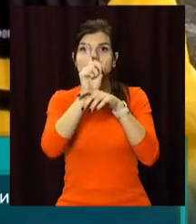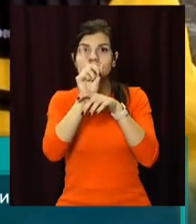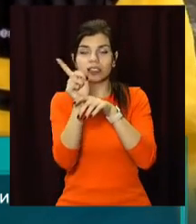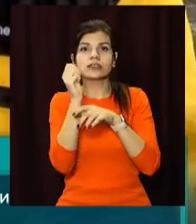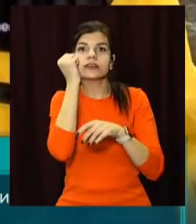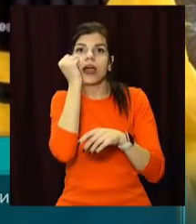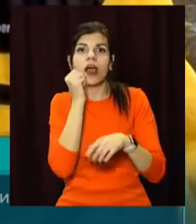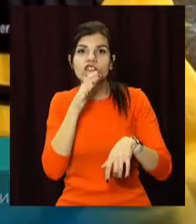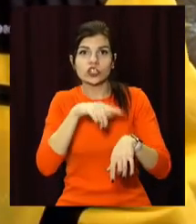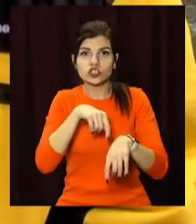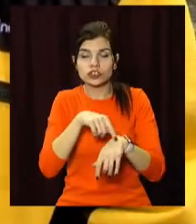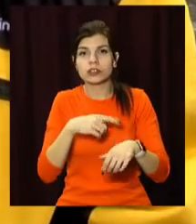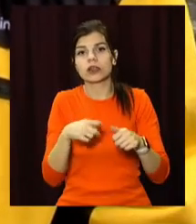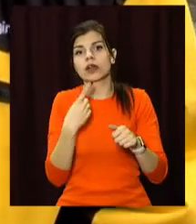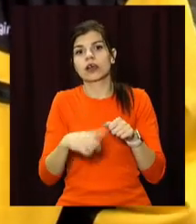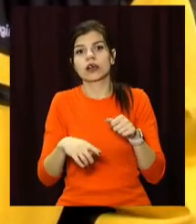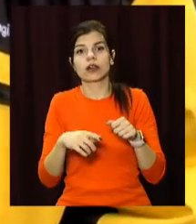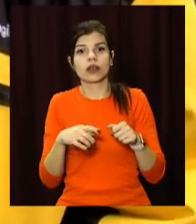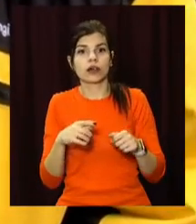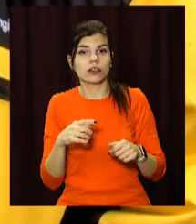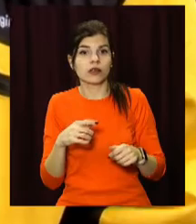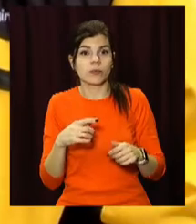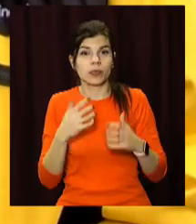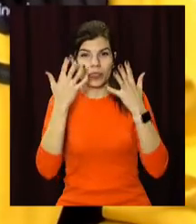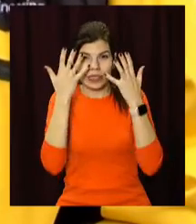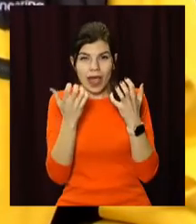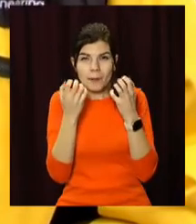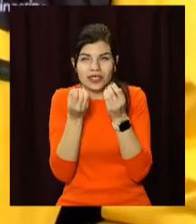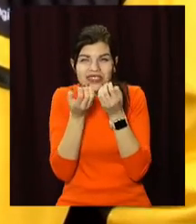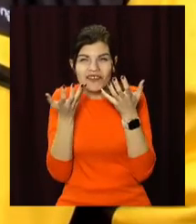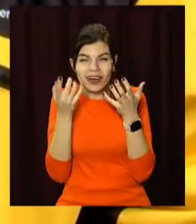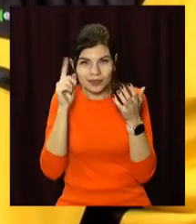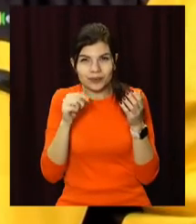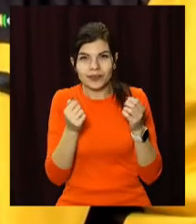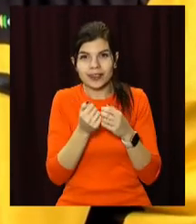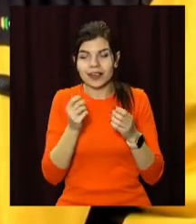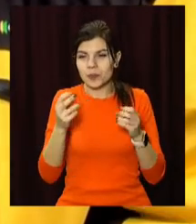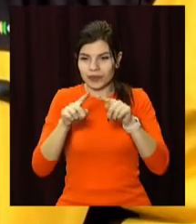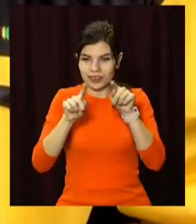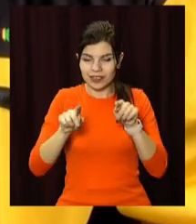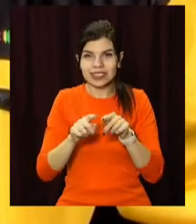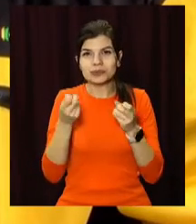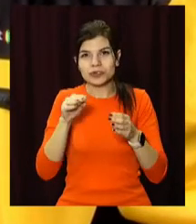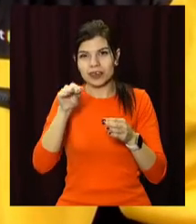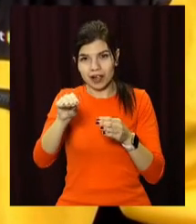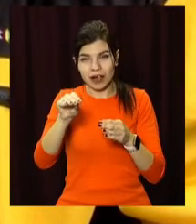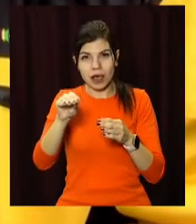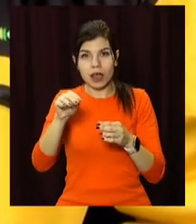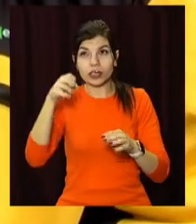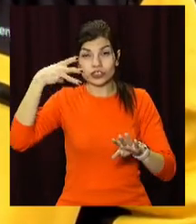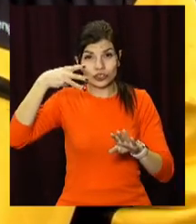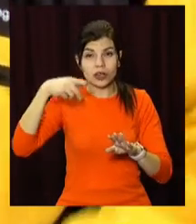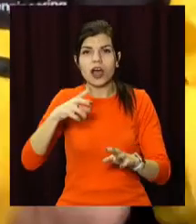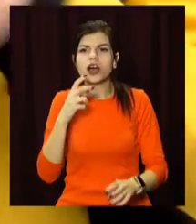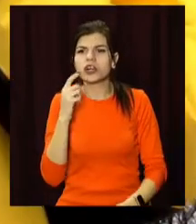тумблери, або перемикачі, які світяться в темноті. Зазвичай світломаси радянського виробництва мають такий характерний жовто